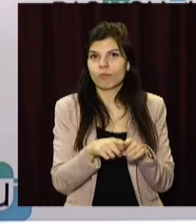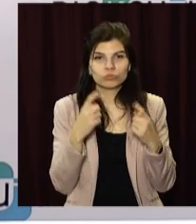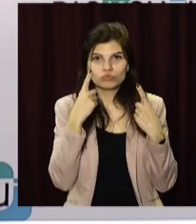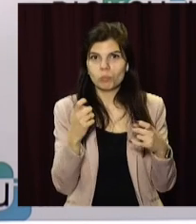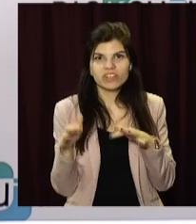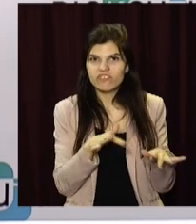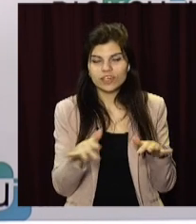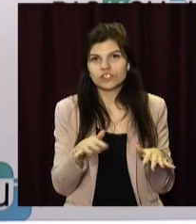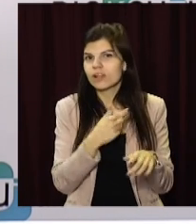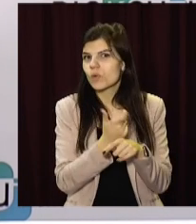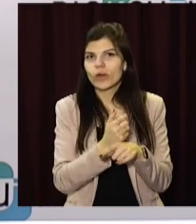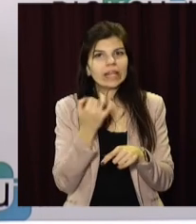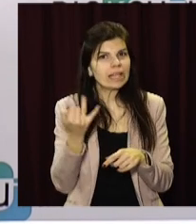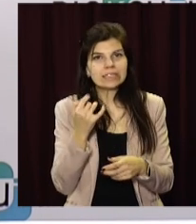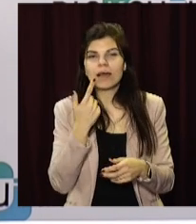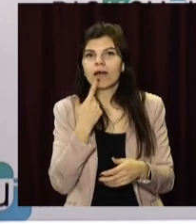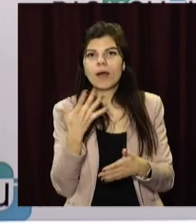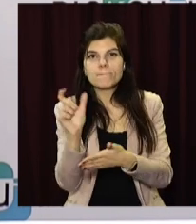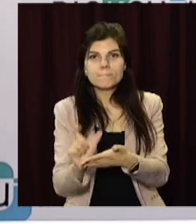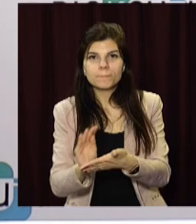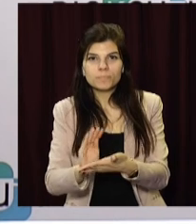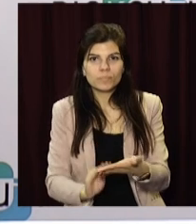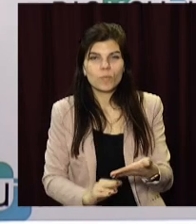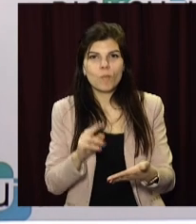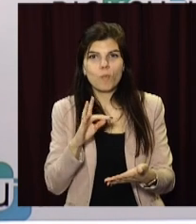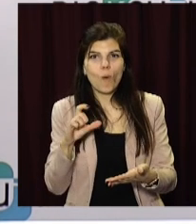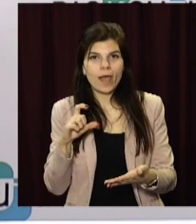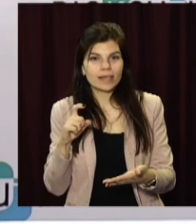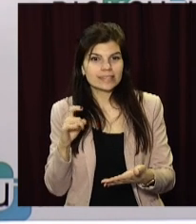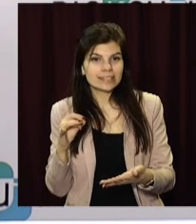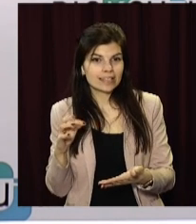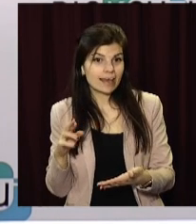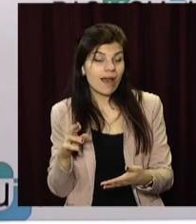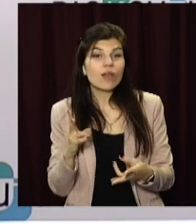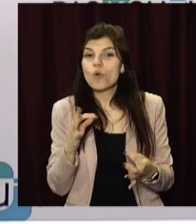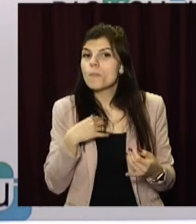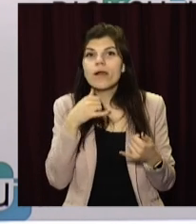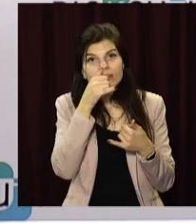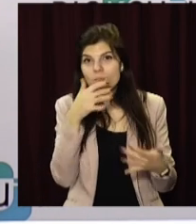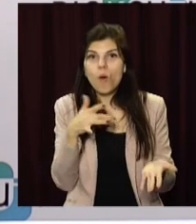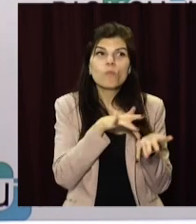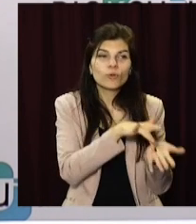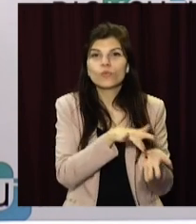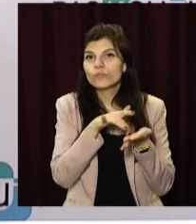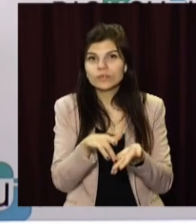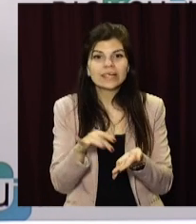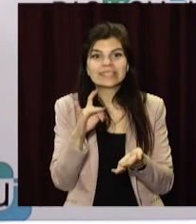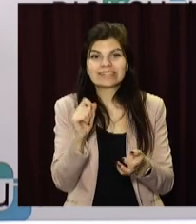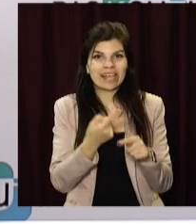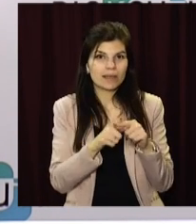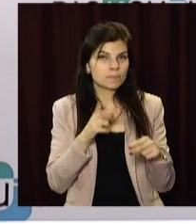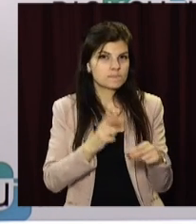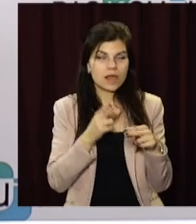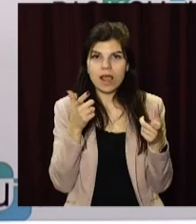дуже цікаво поетична. Але, на жаль, ми не можемо подорожувати один до одного за цих